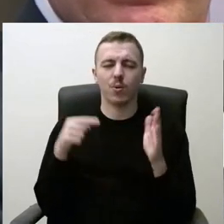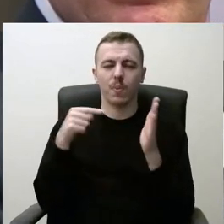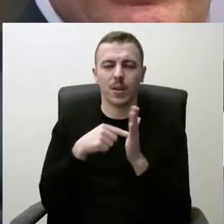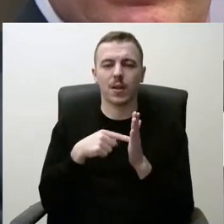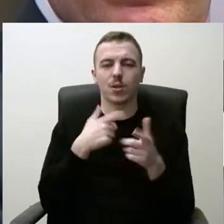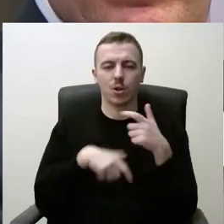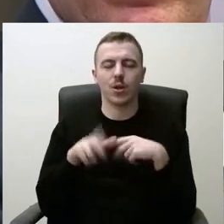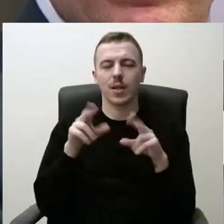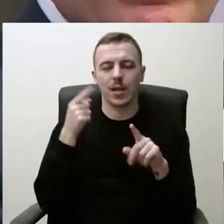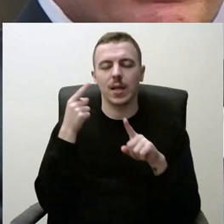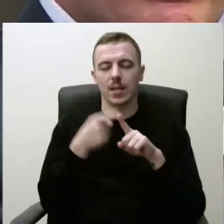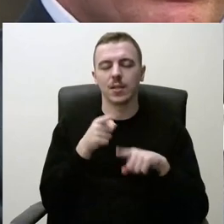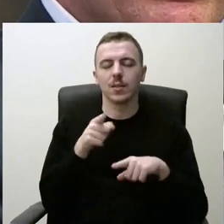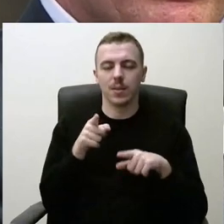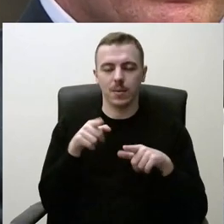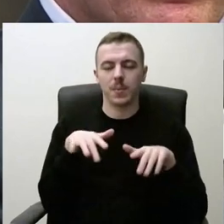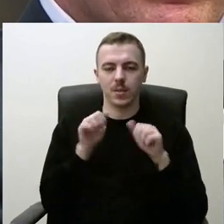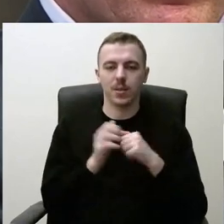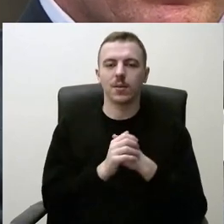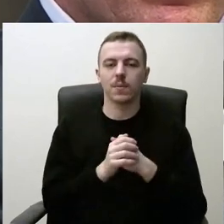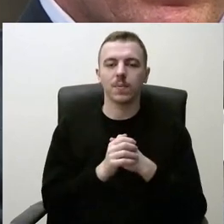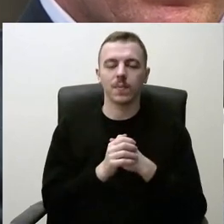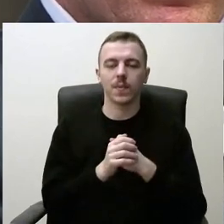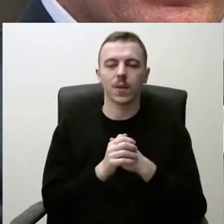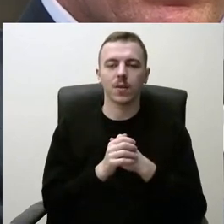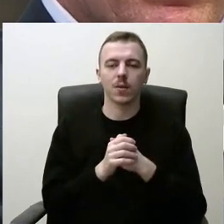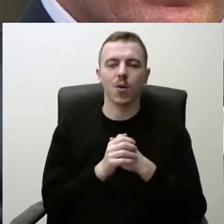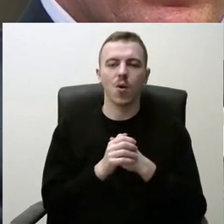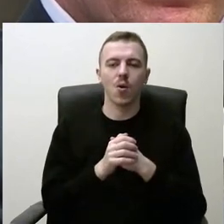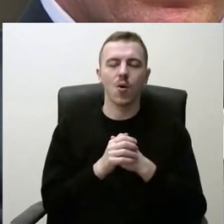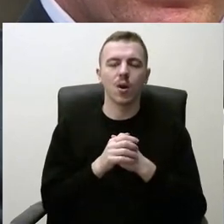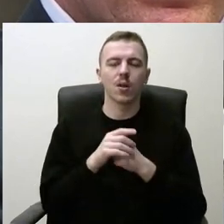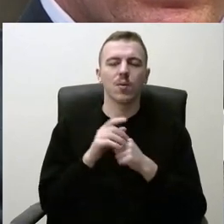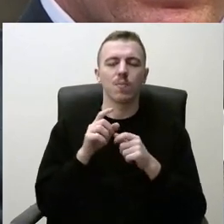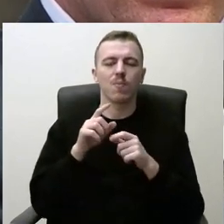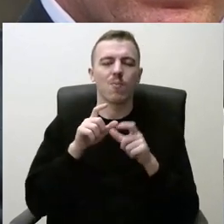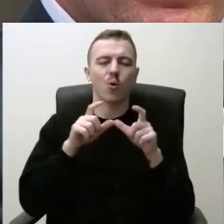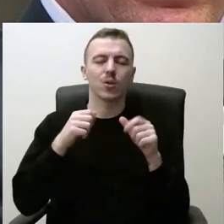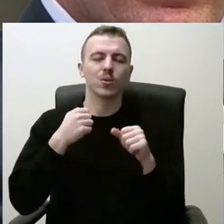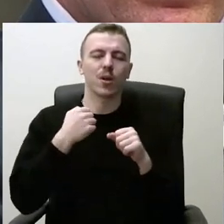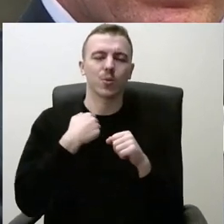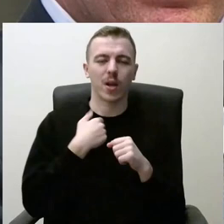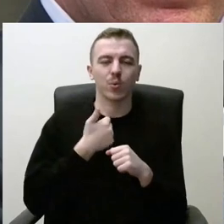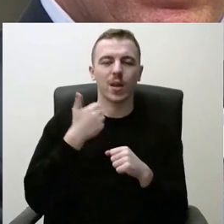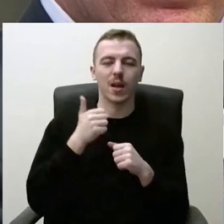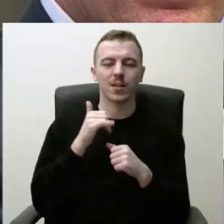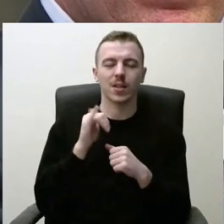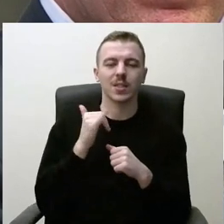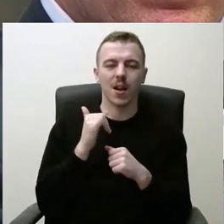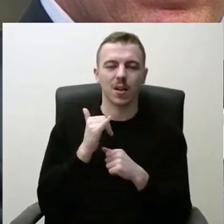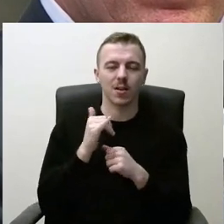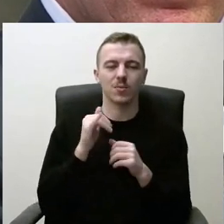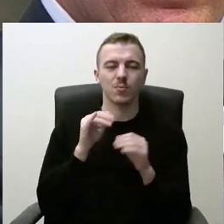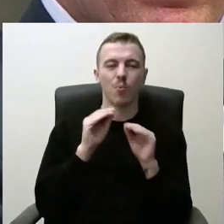to irgi sieksime. Kad mokyklose kuo geresnė sąlygas turėtų mokytojai,